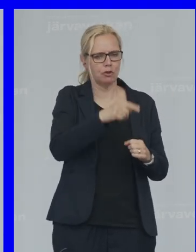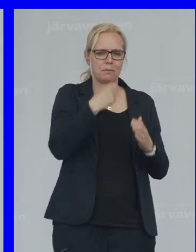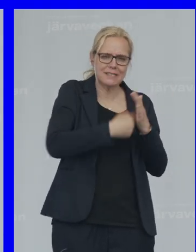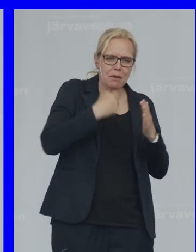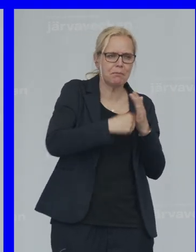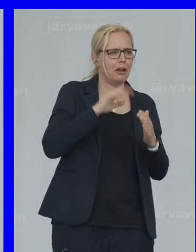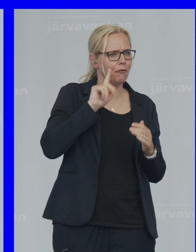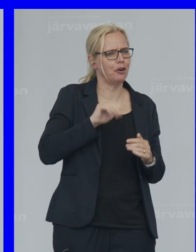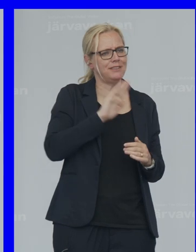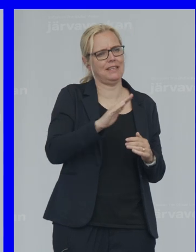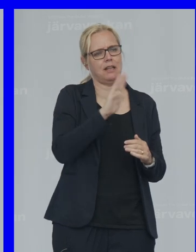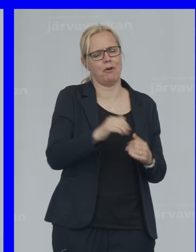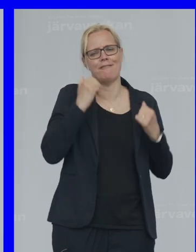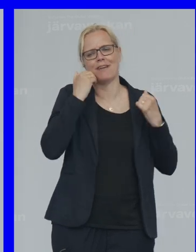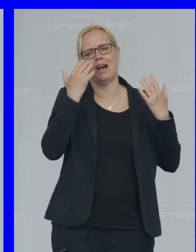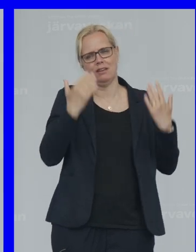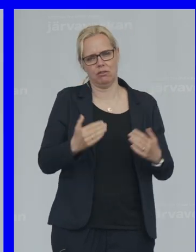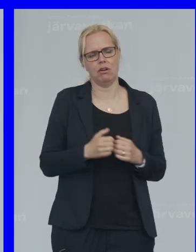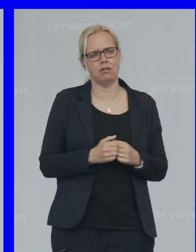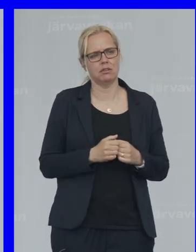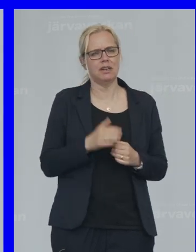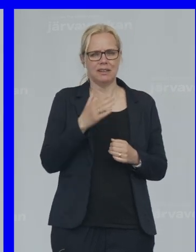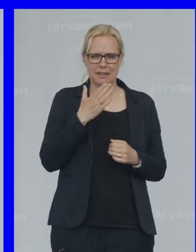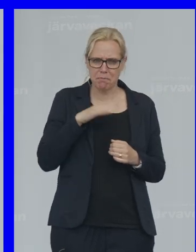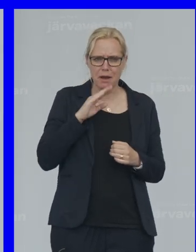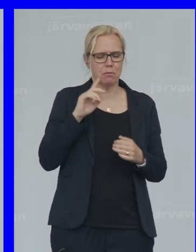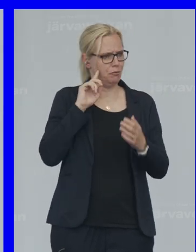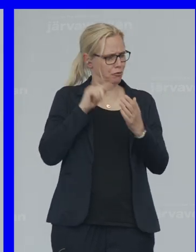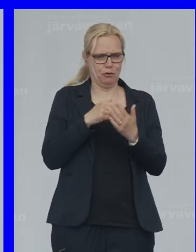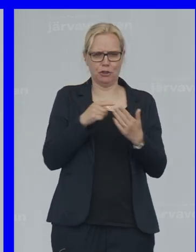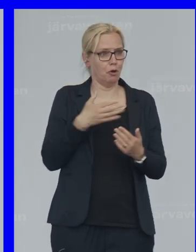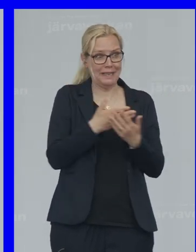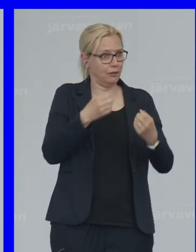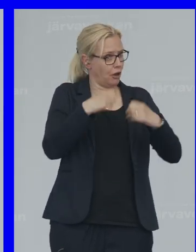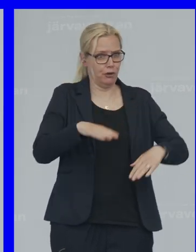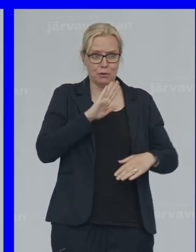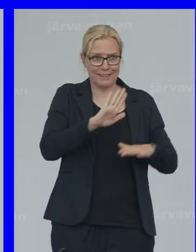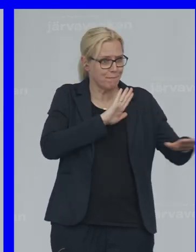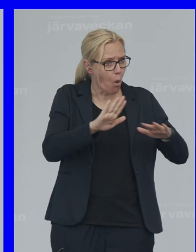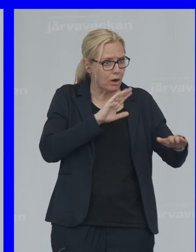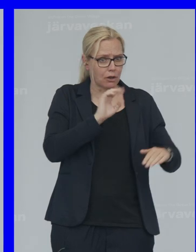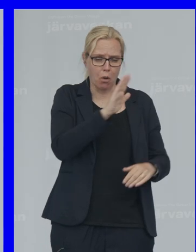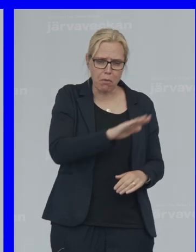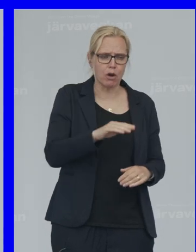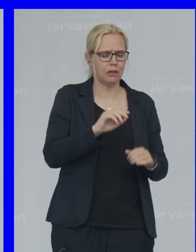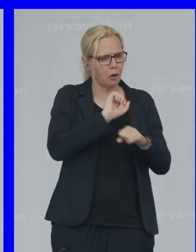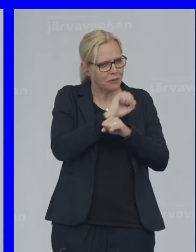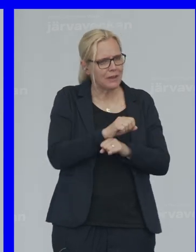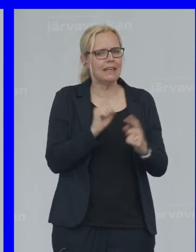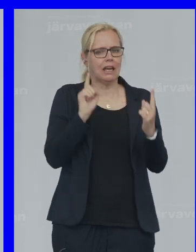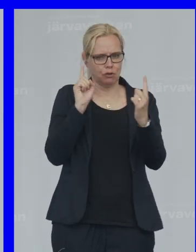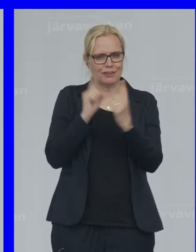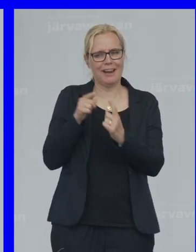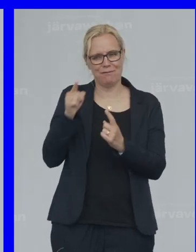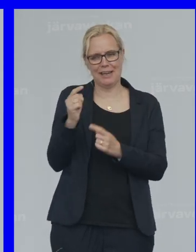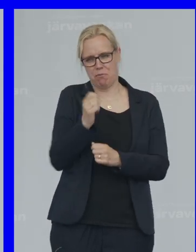dag Det är mammor Som för att inte Förlora vårdnaden Och sina barn Tvingas träffa Sin förövare